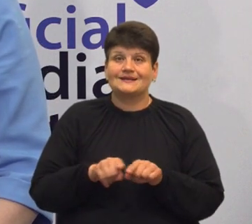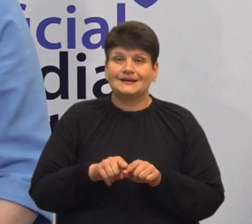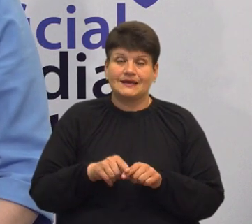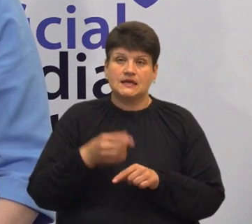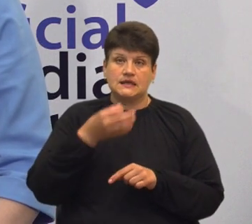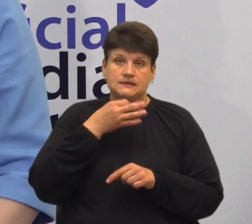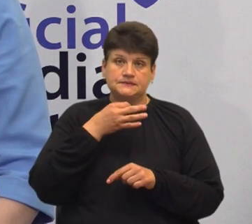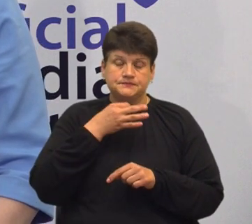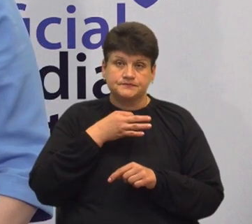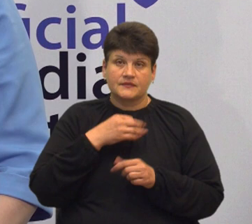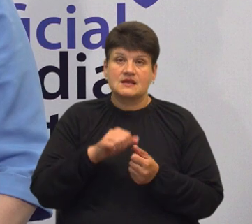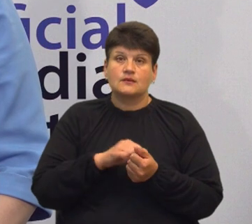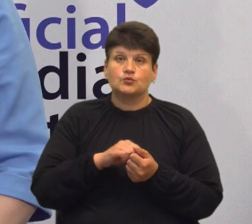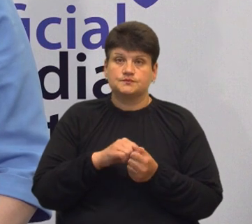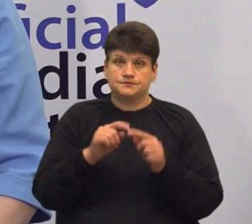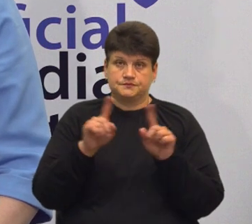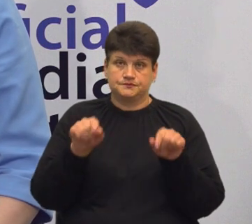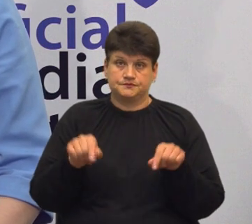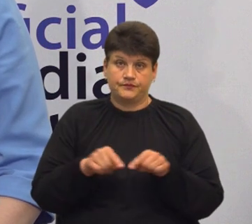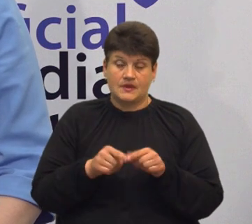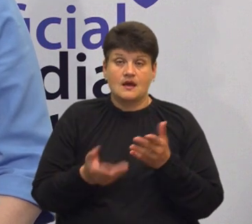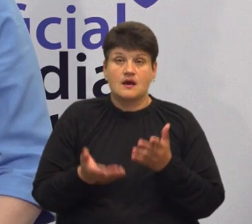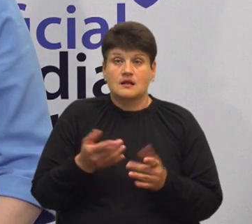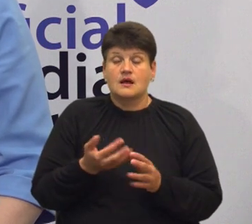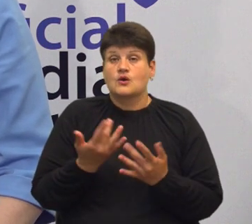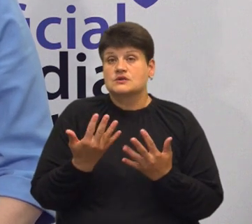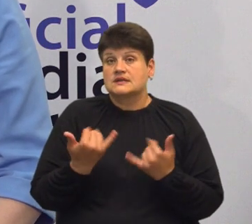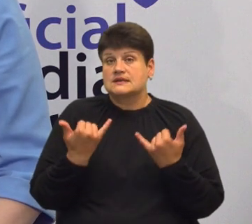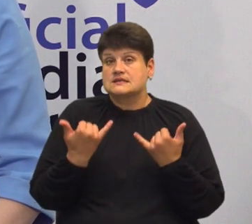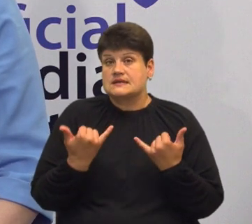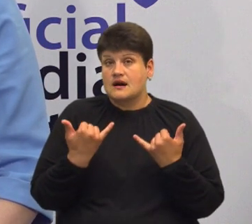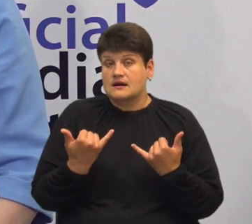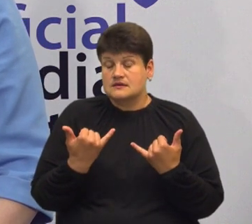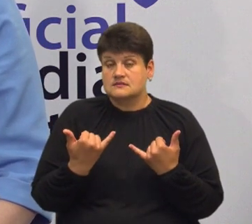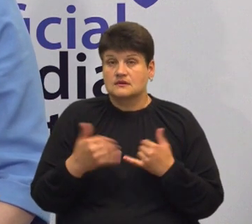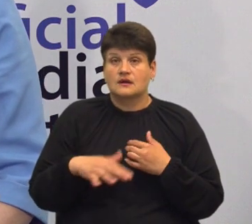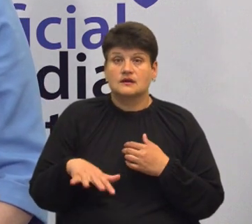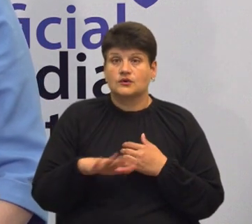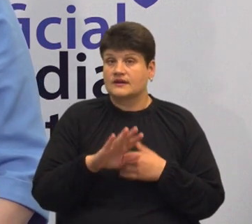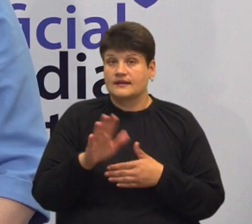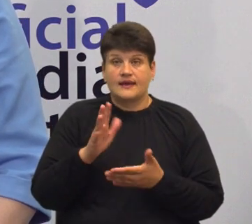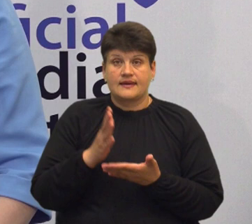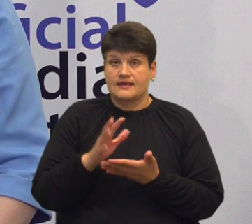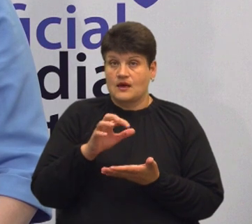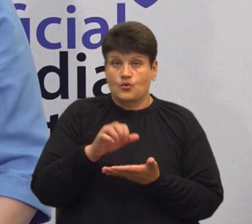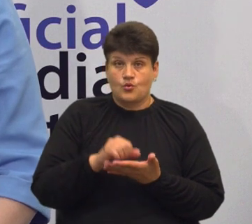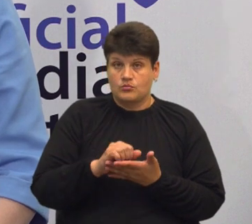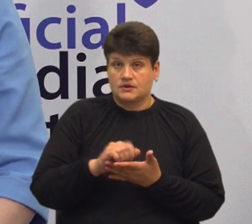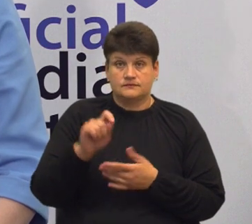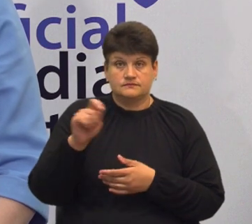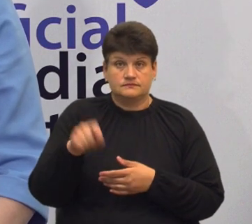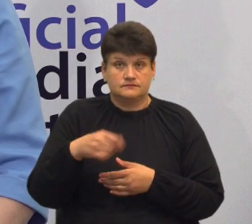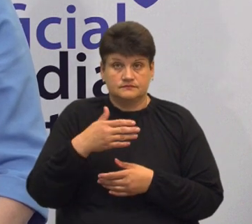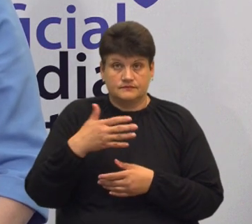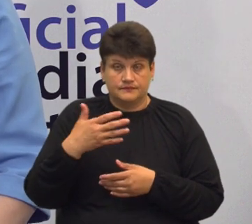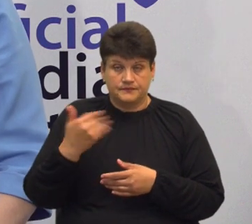засобів і за паперовим рецептом. Але оскільки зараз на територіях, які не є окуповані, на яких не ведуться бойові дії або не